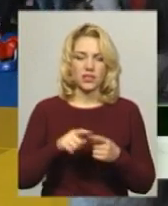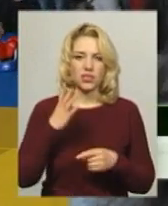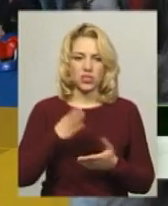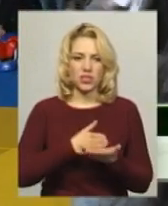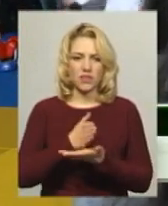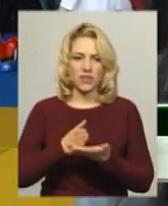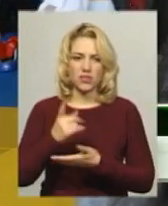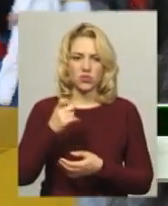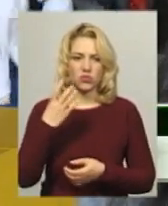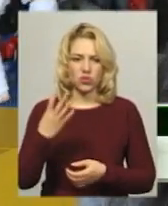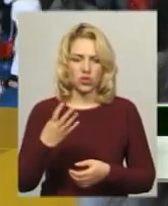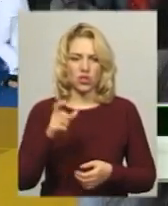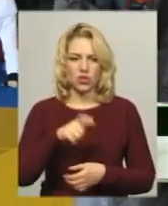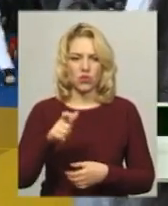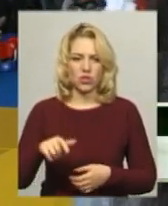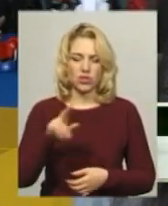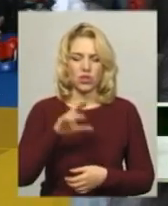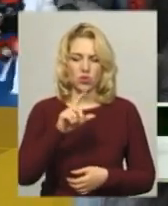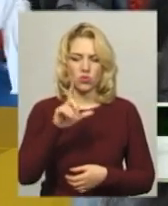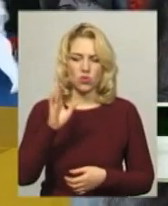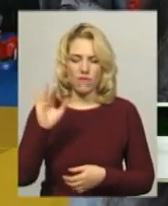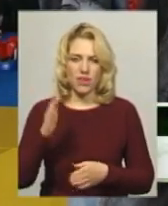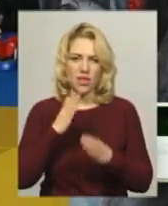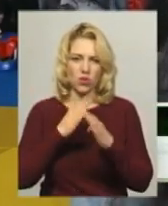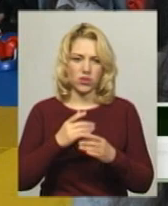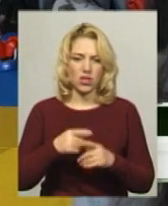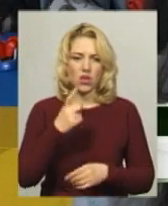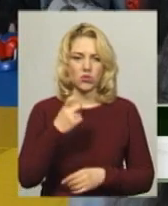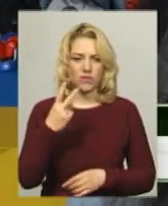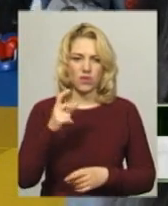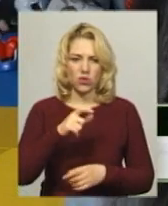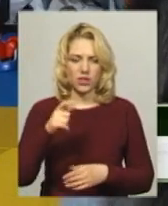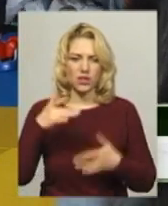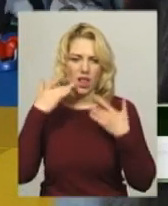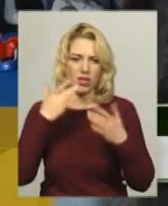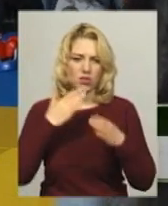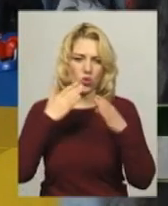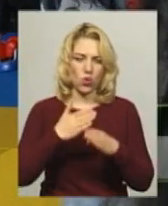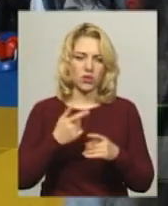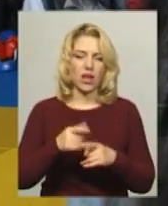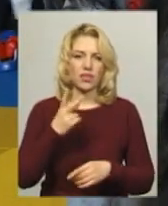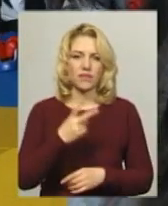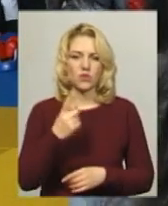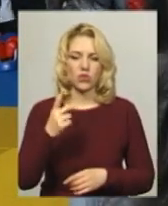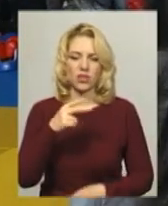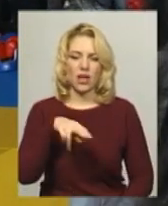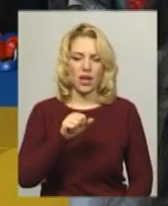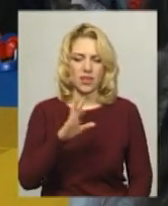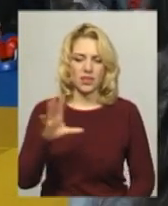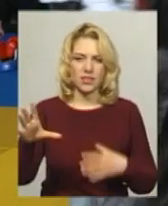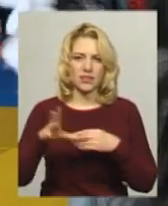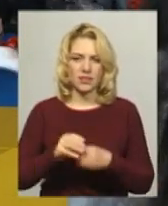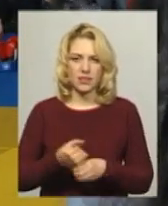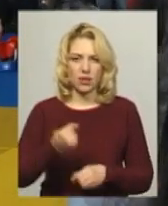104 людини в дозованому контакті, 102 людини в легкому контакті, та 21 людина у ката зі зброєю, 21